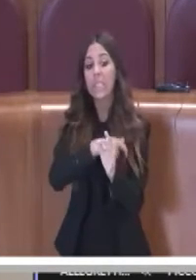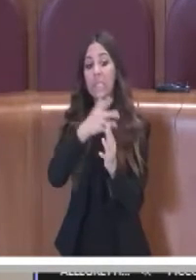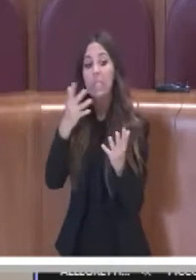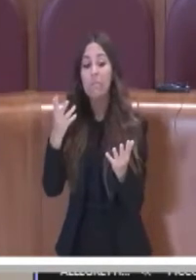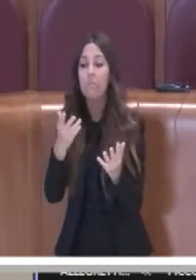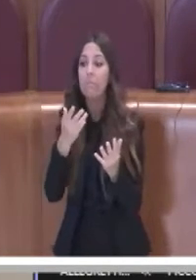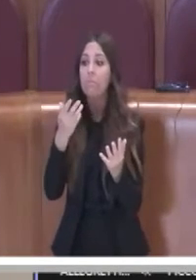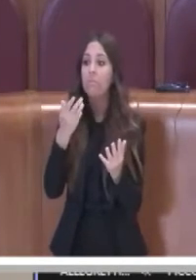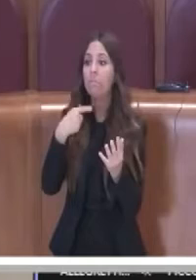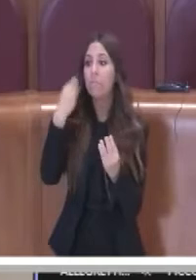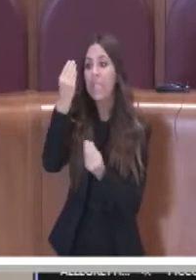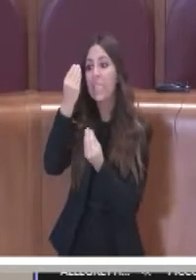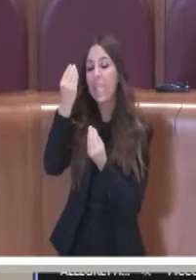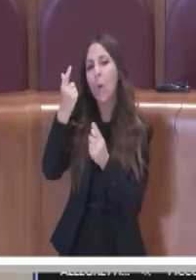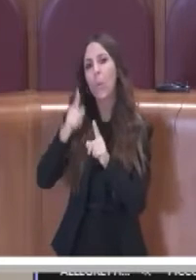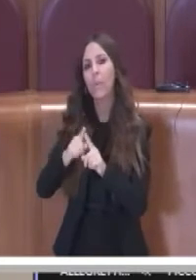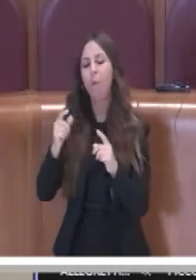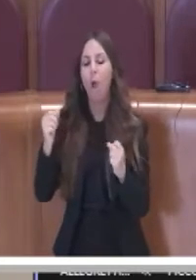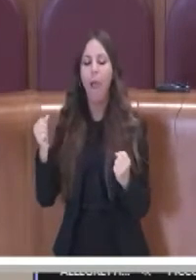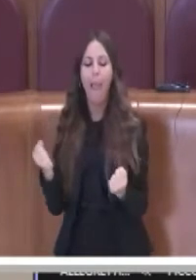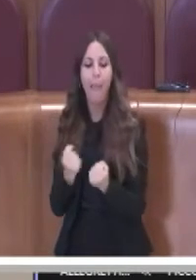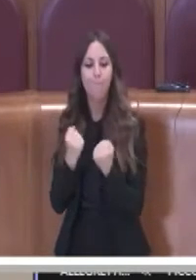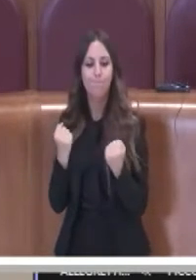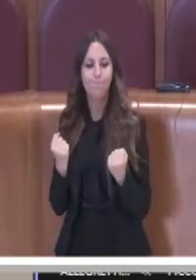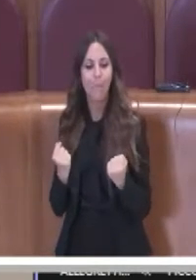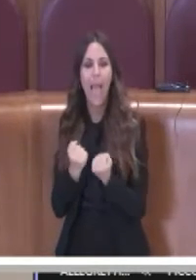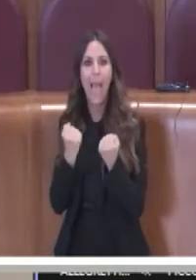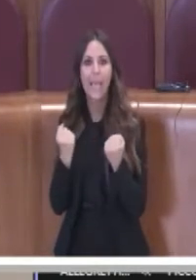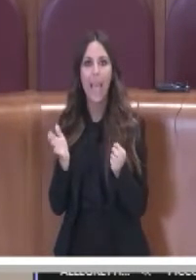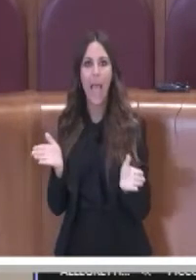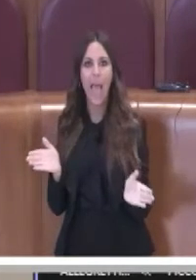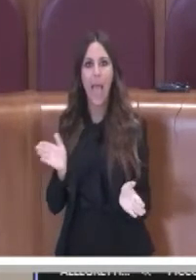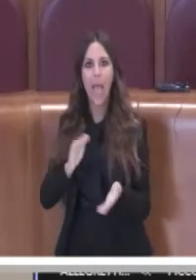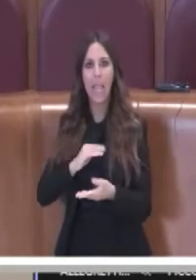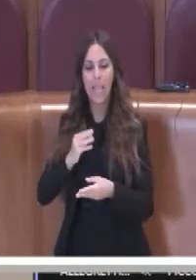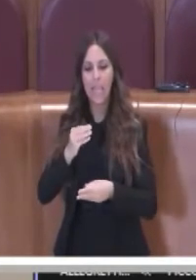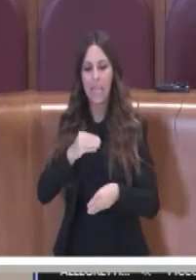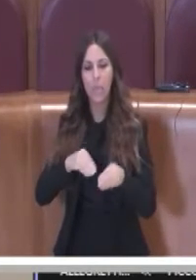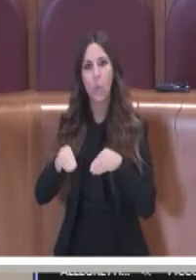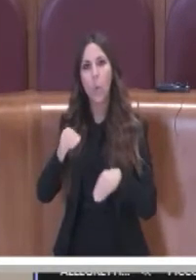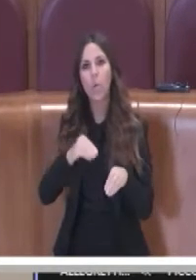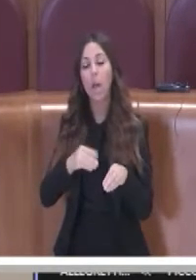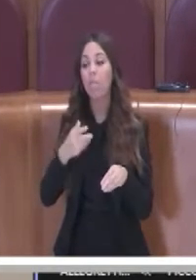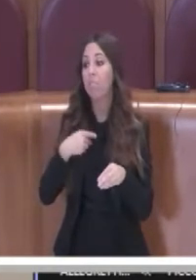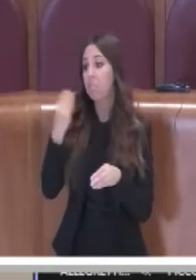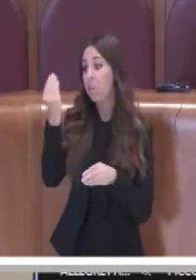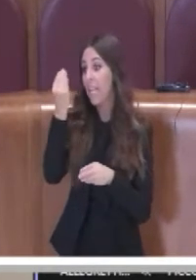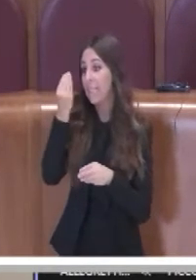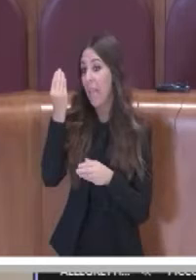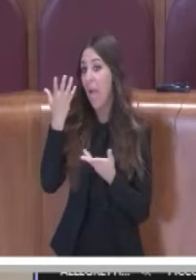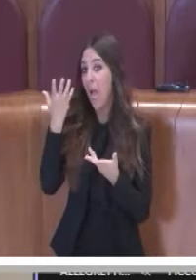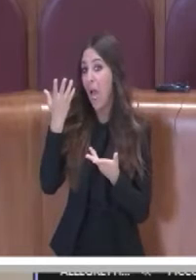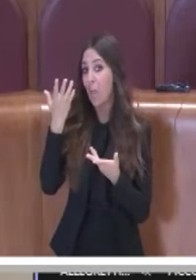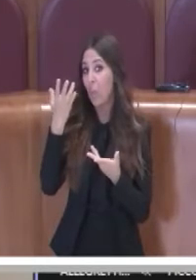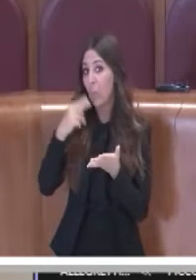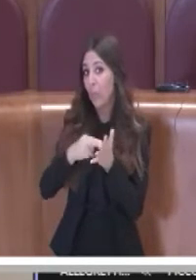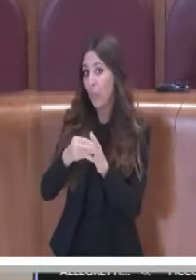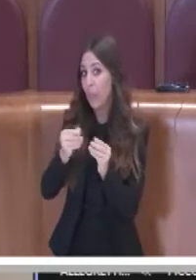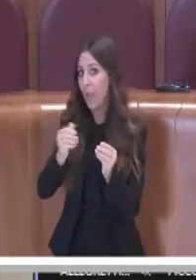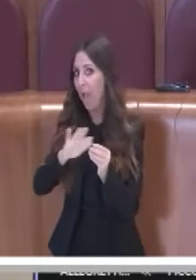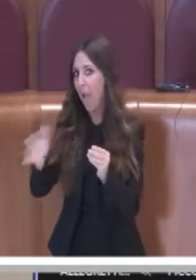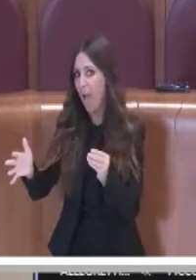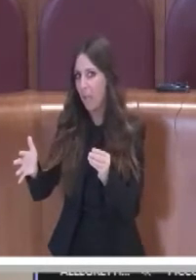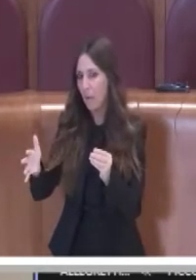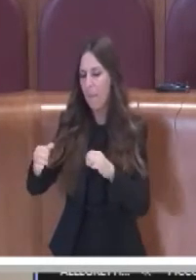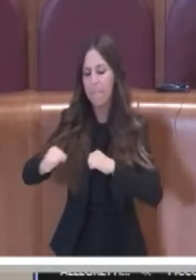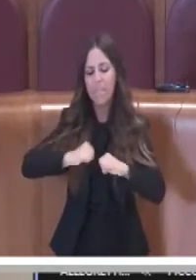qualcuno lo è, sta in campagna elettorale, e hanno pensato di fare altro. Però questa amministrazione ha lavorato